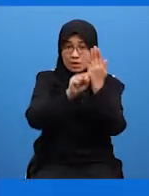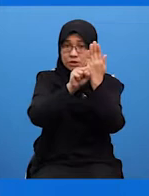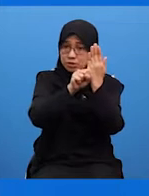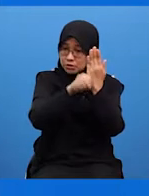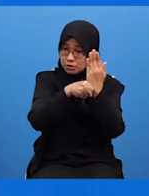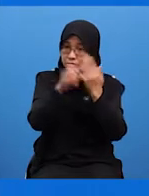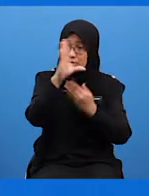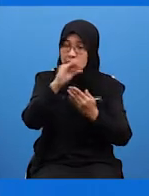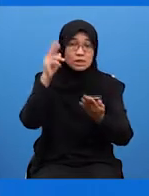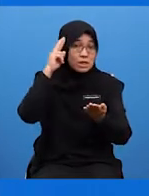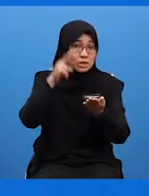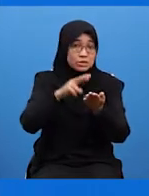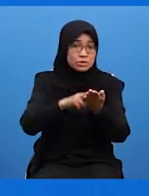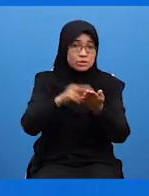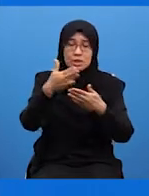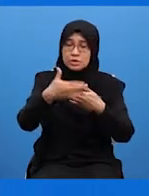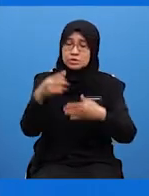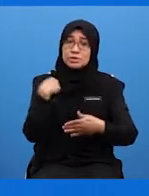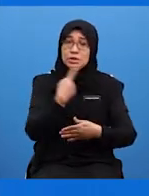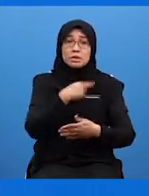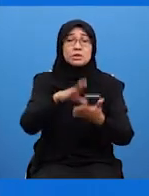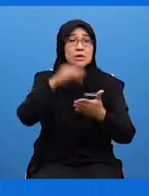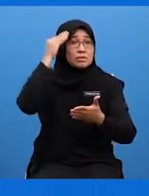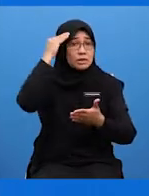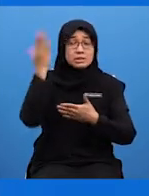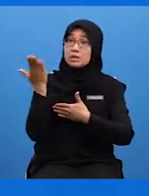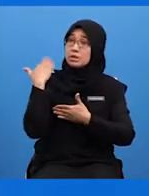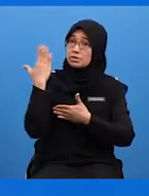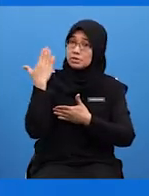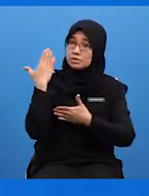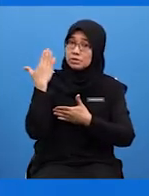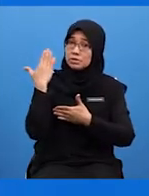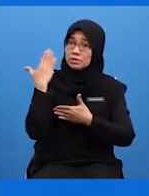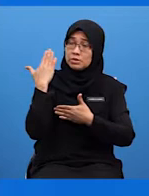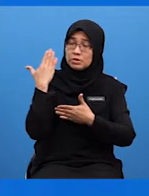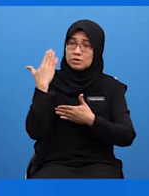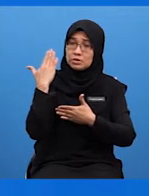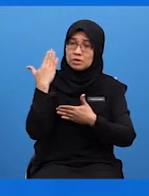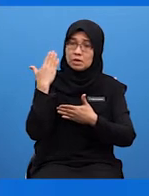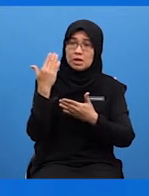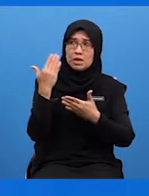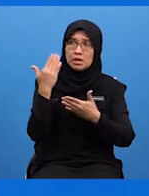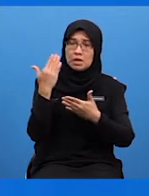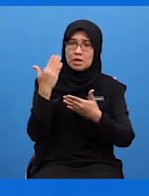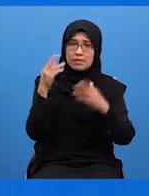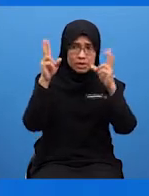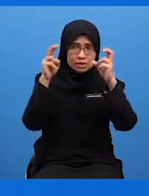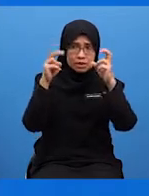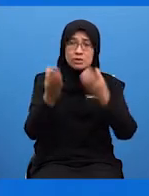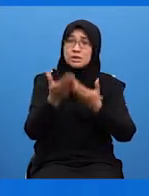Sumber dan rujukan ini telah kita pelajari pada episod yang lepas Iaitu episod cadangan